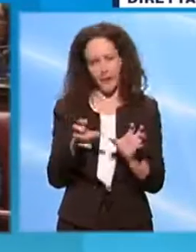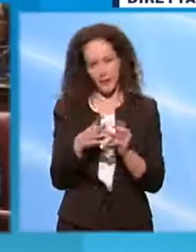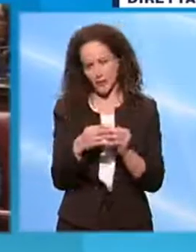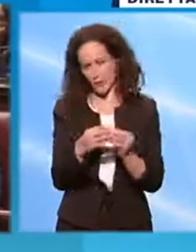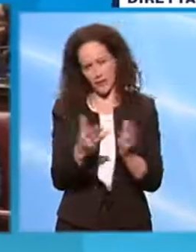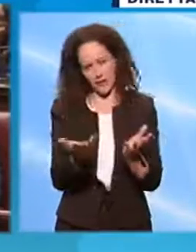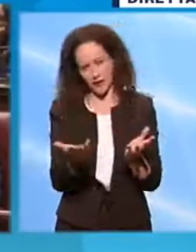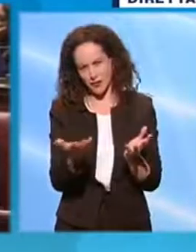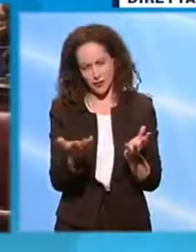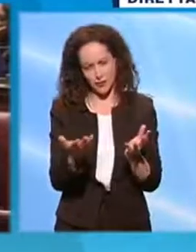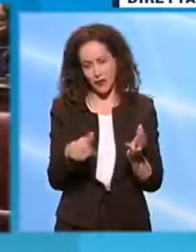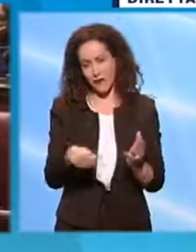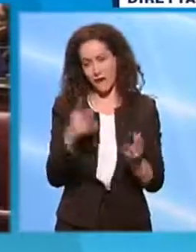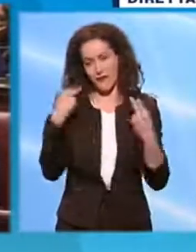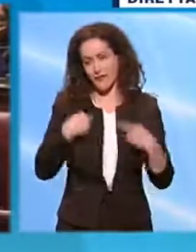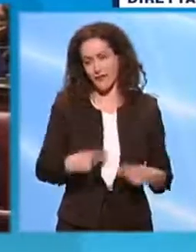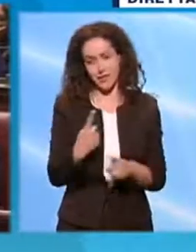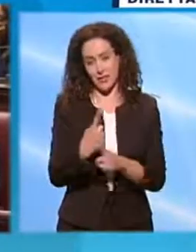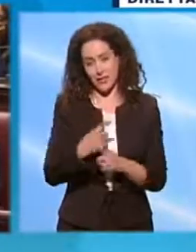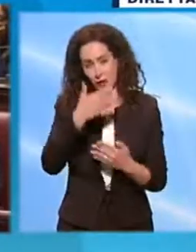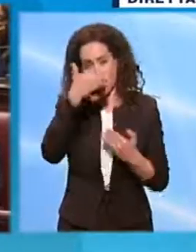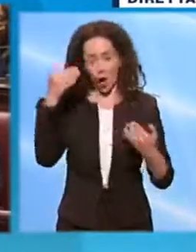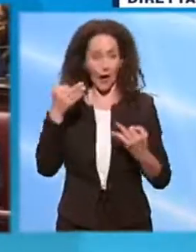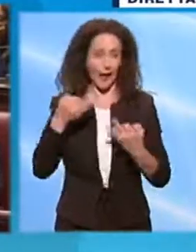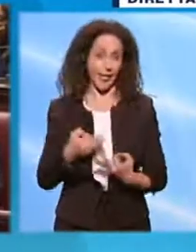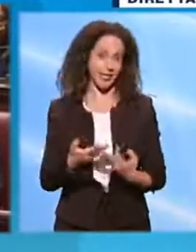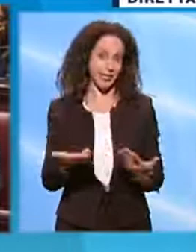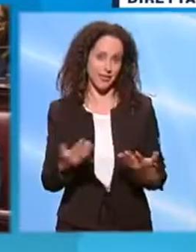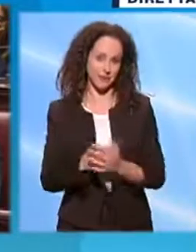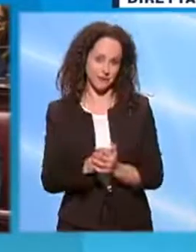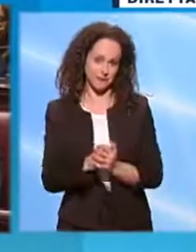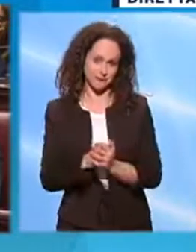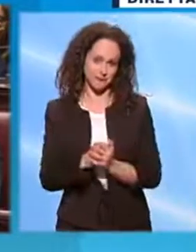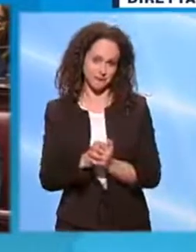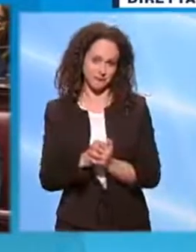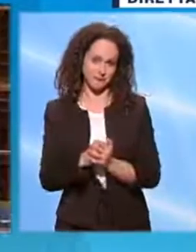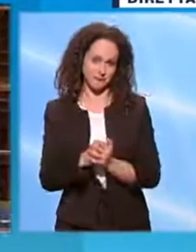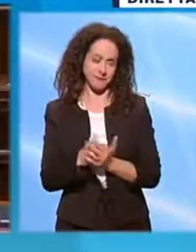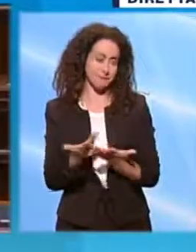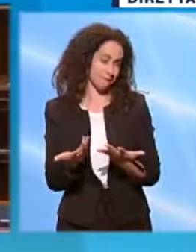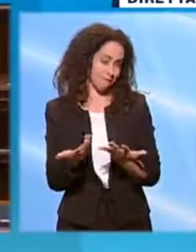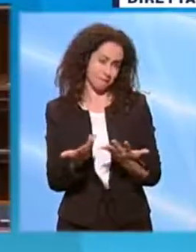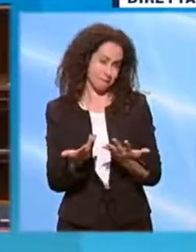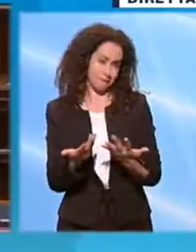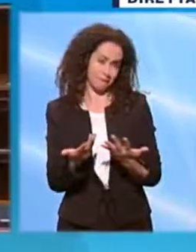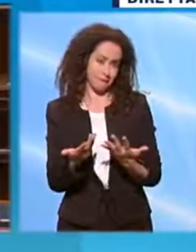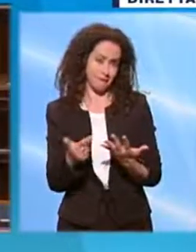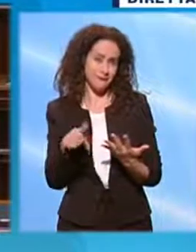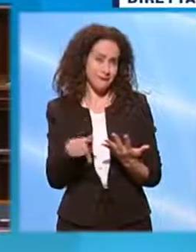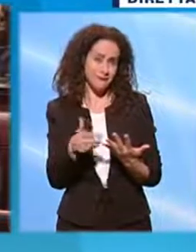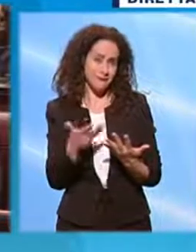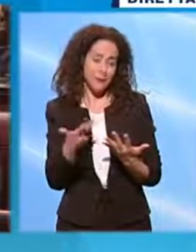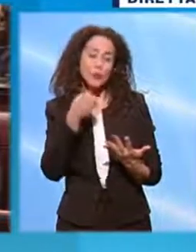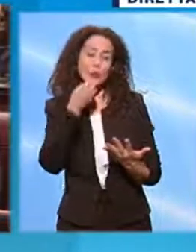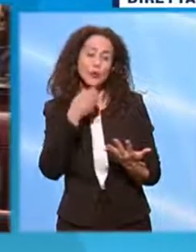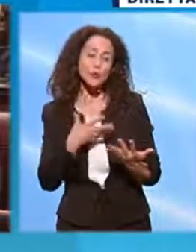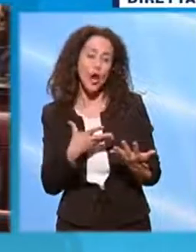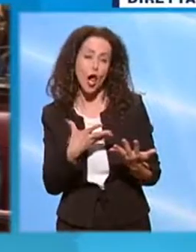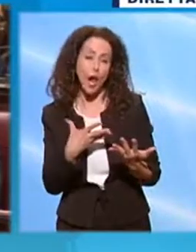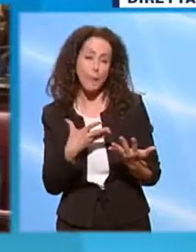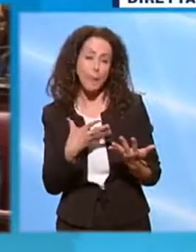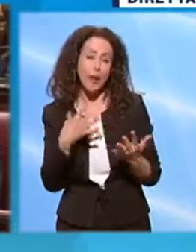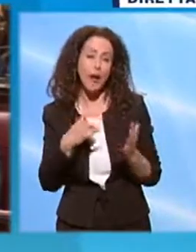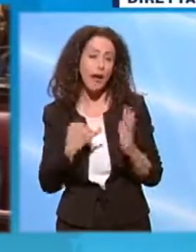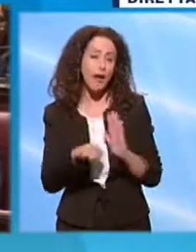vita bisogna essere coerenti. Allora, vede, questo fa ritenere purtroppo che alla fine prevarrà la